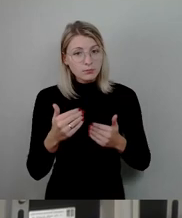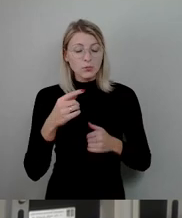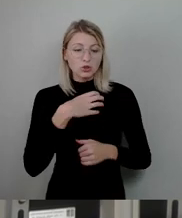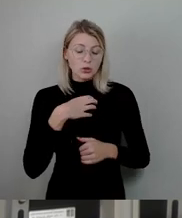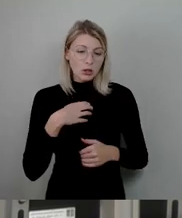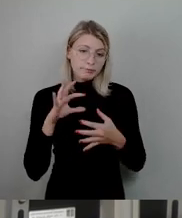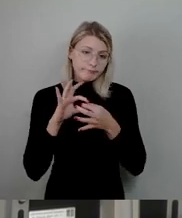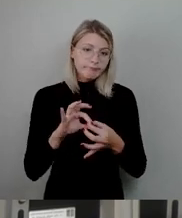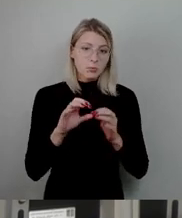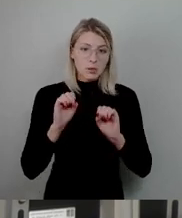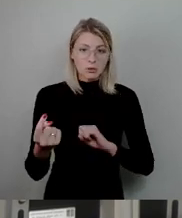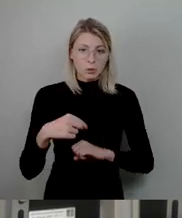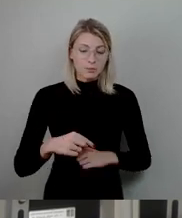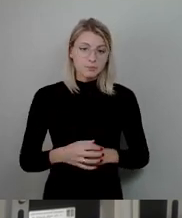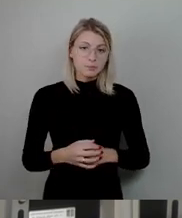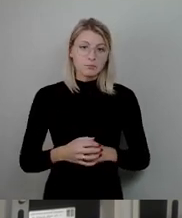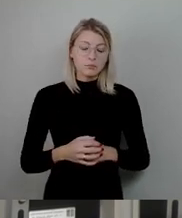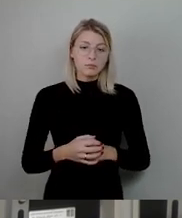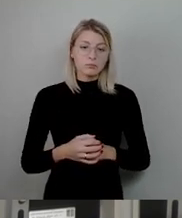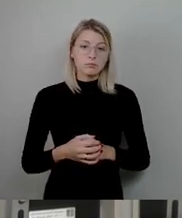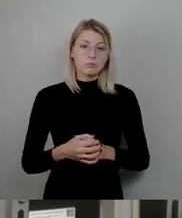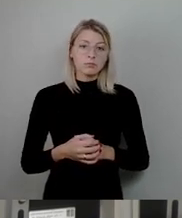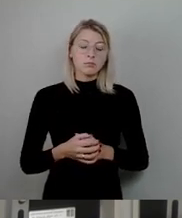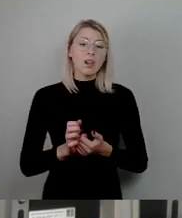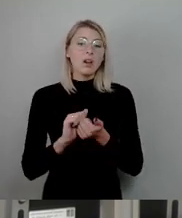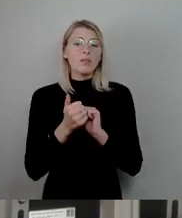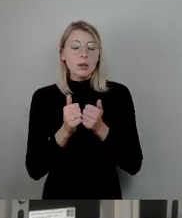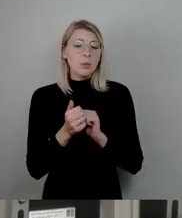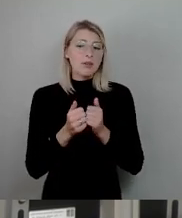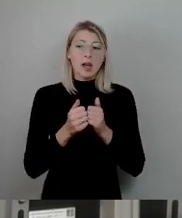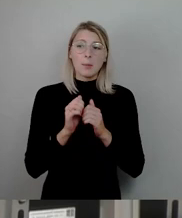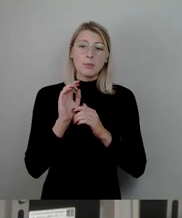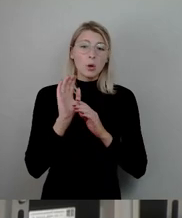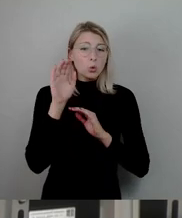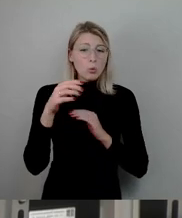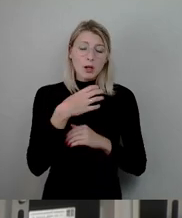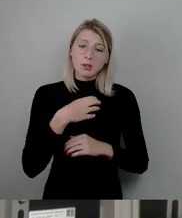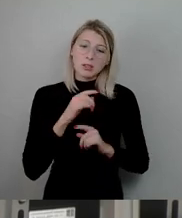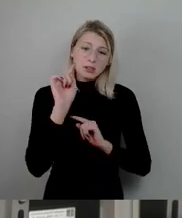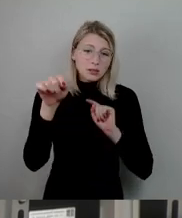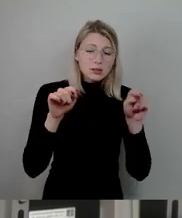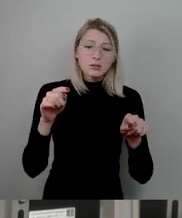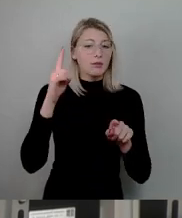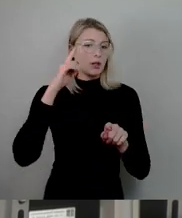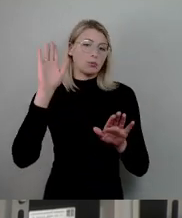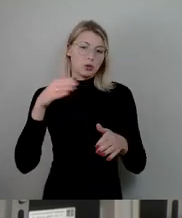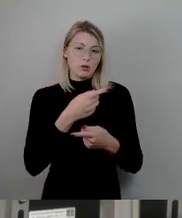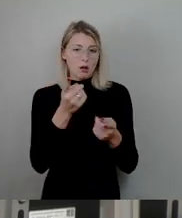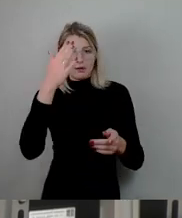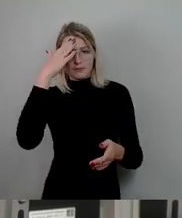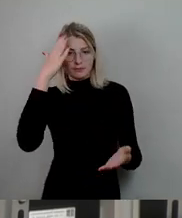Dass der Wettbewerb lange und weit über die Grenzen der Stadt hinausgeht, ist jedem bekannt. Überall werden